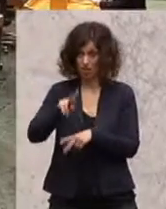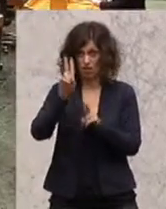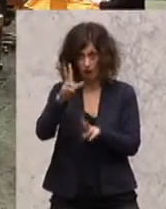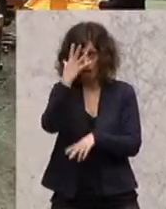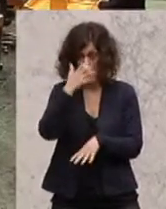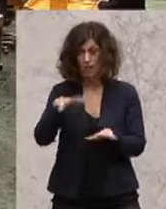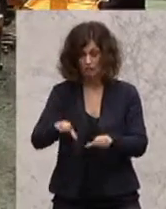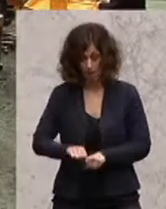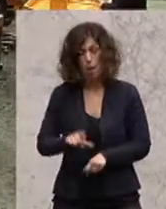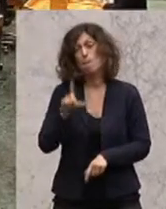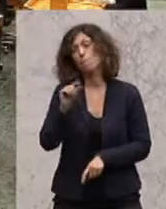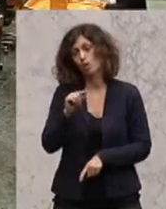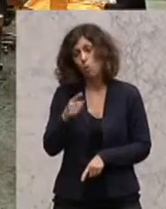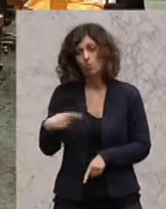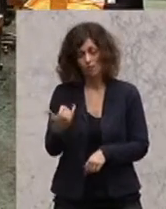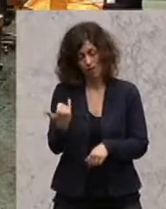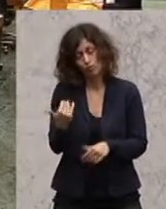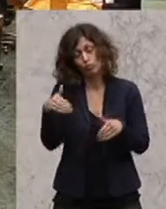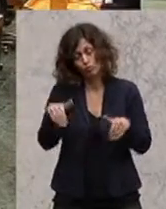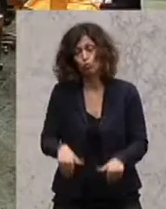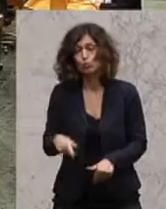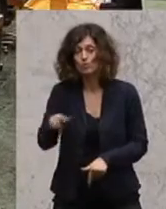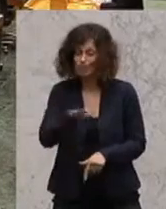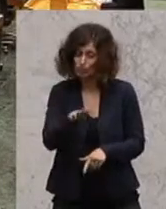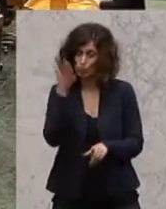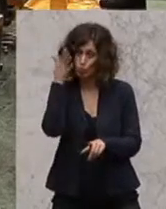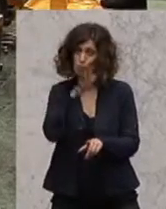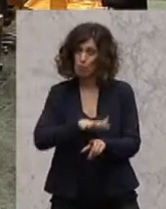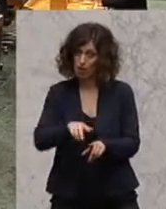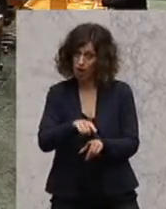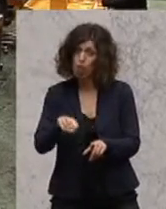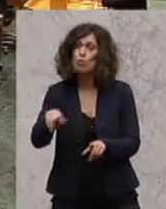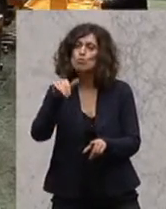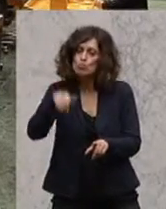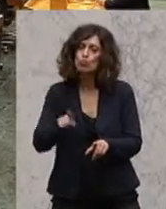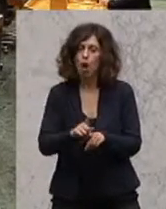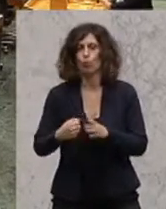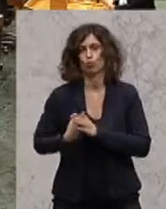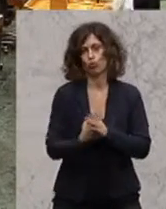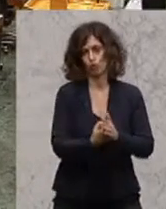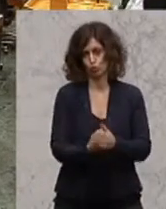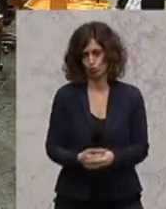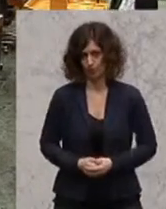ist es auch an der Zeit, genau diesen wichtigen Zukunftsbereich in der Forschung entsprechend zu unterstützen.